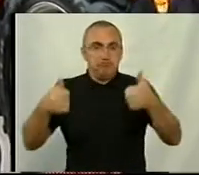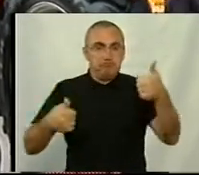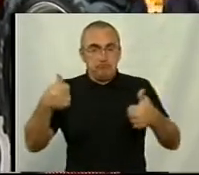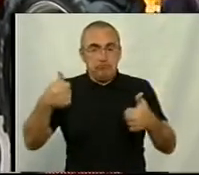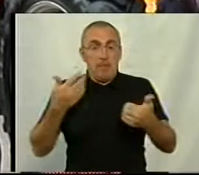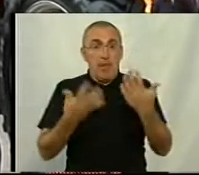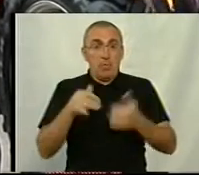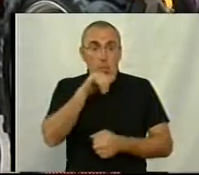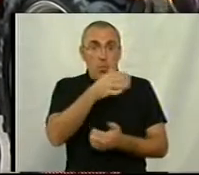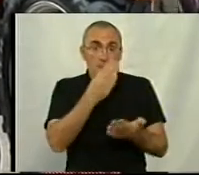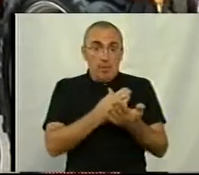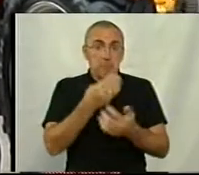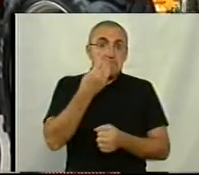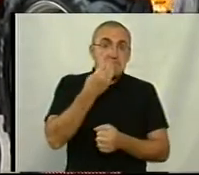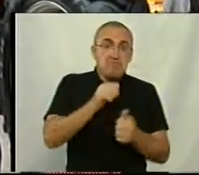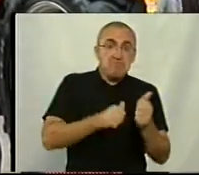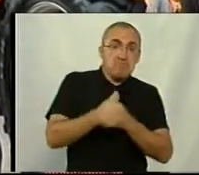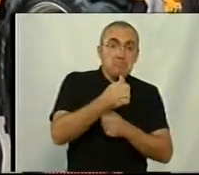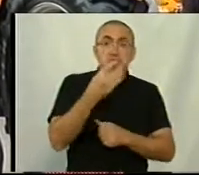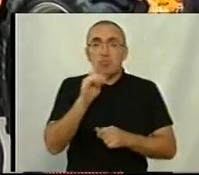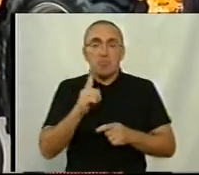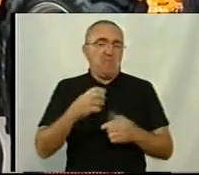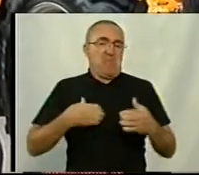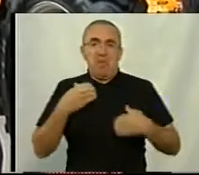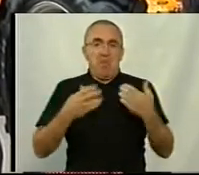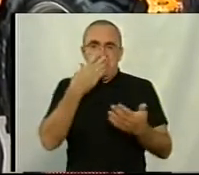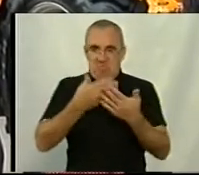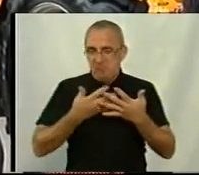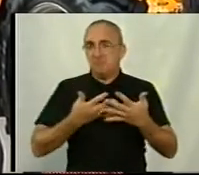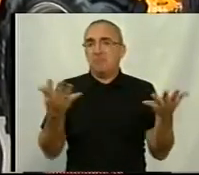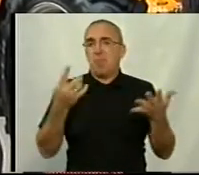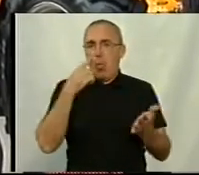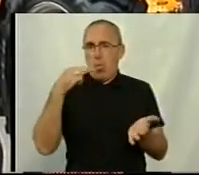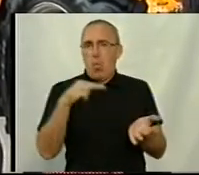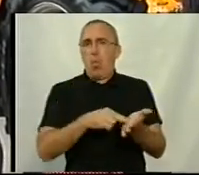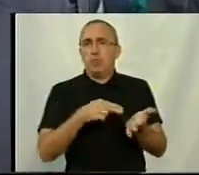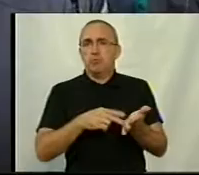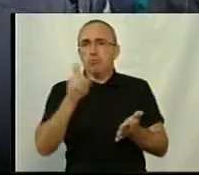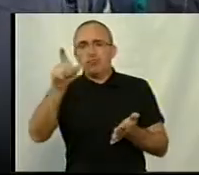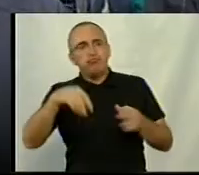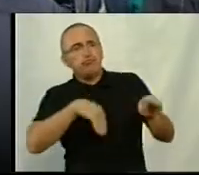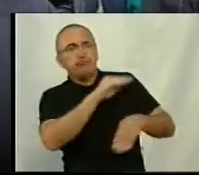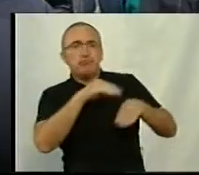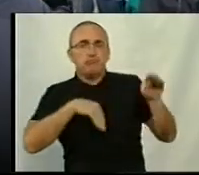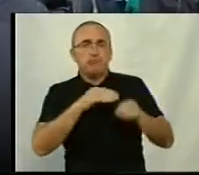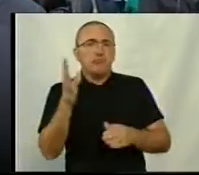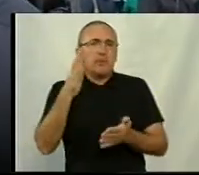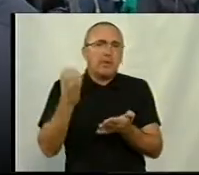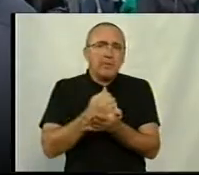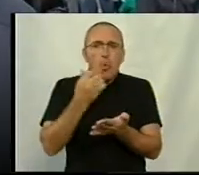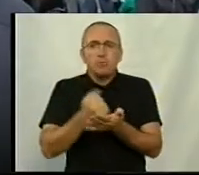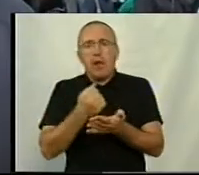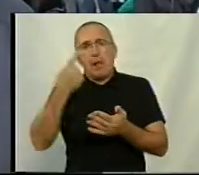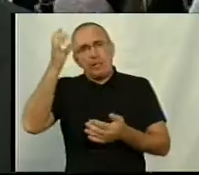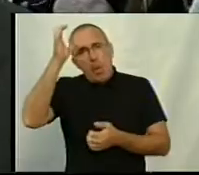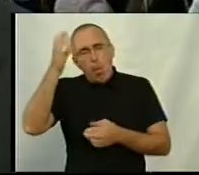Якщо у тебе є переваги, ти не боїшся показати їх, щоб оцінив прямий споживач. Всі досягнення науки і техніки